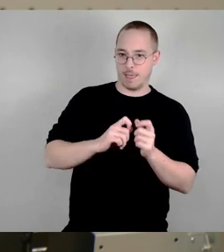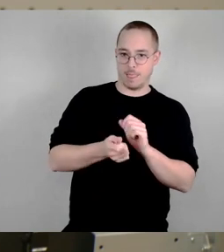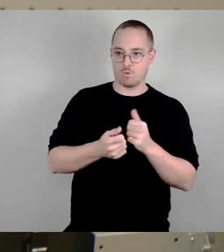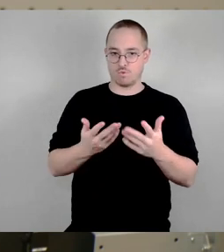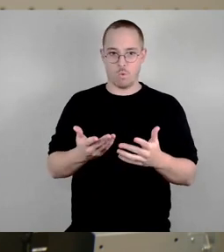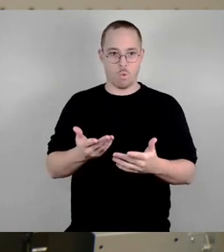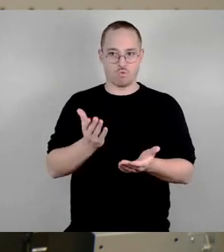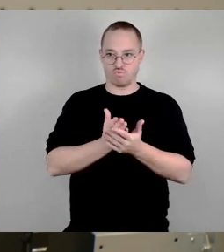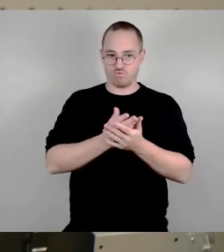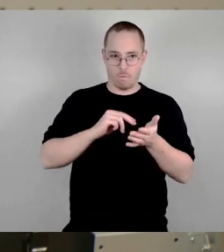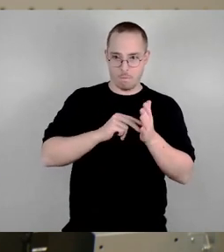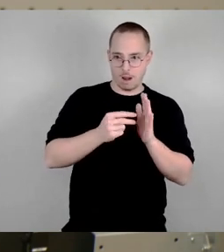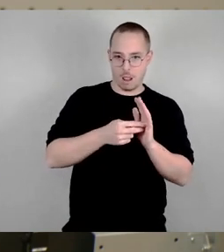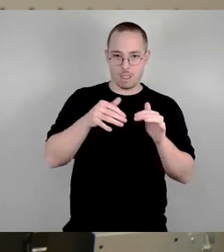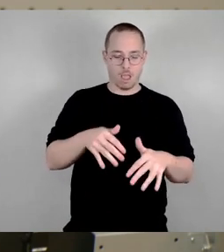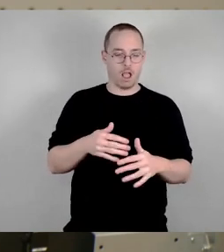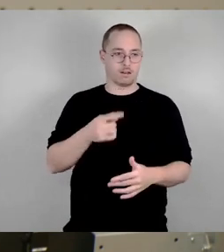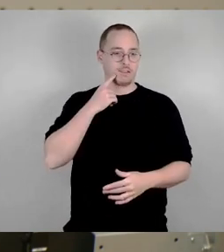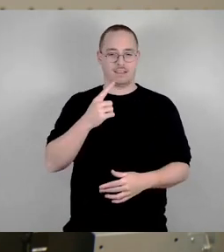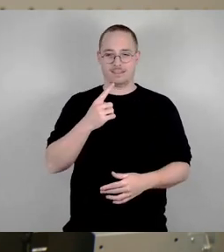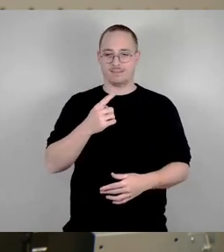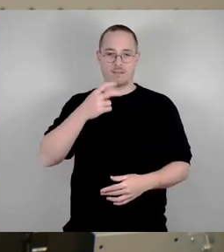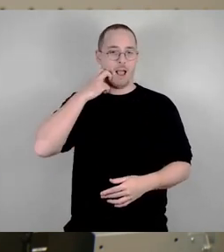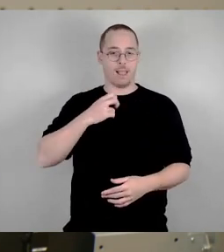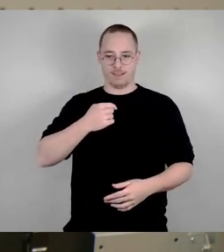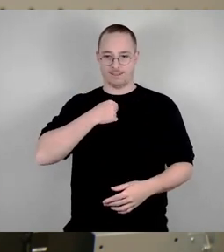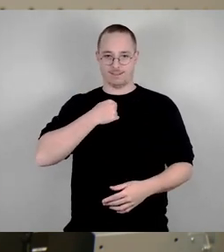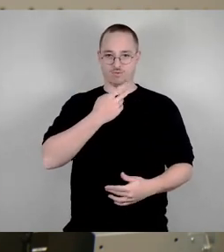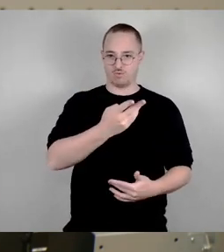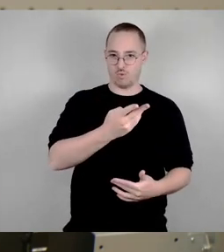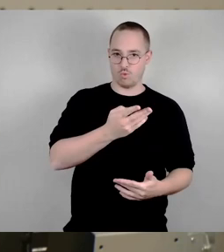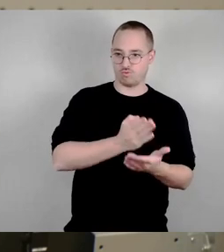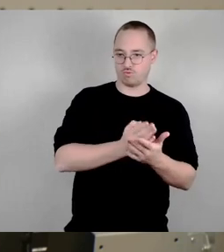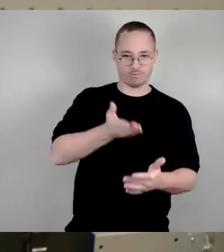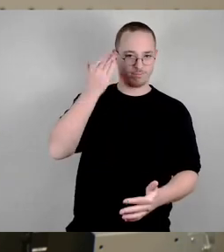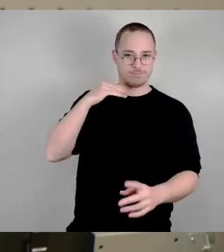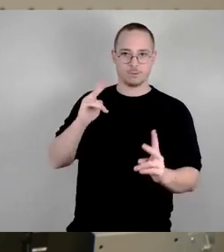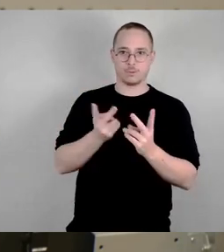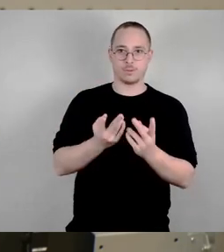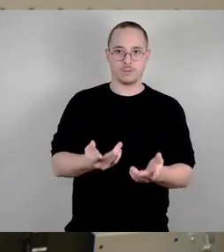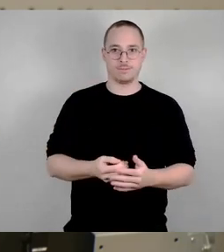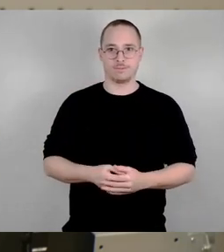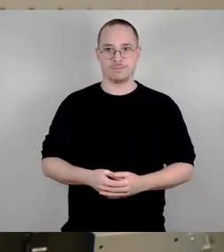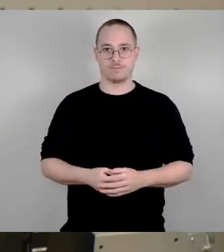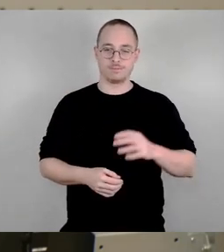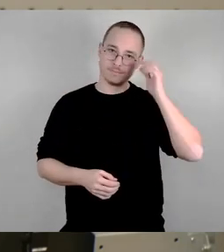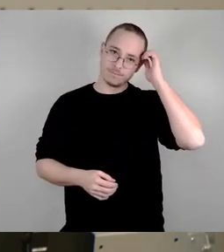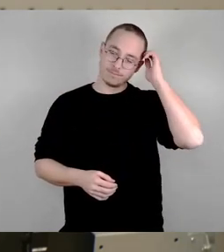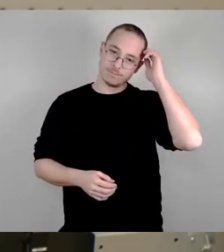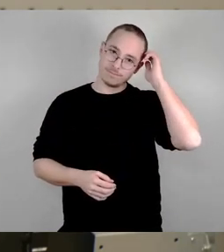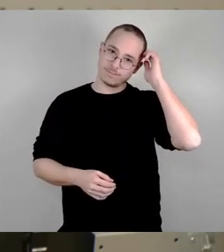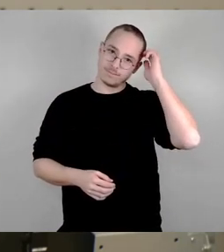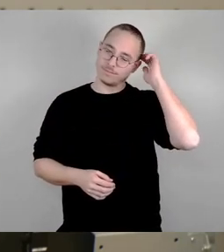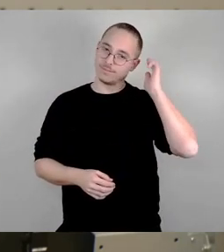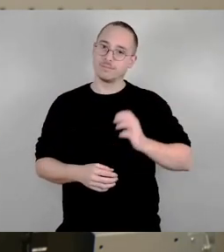Und seither wurden grundsätzlich immer wieder kleinere Optimierungen an diesen Verkehrswegen und an den Verkehrsführungen dort vorgenommen. Es wurde immer